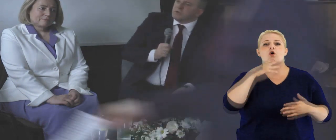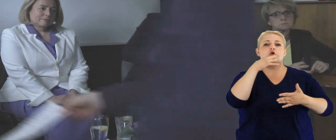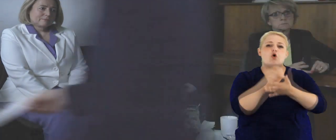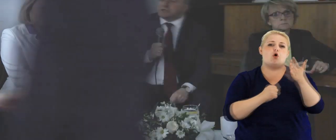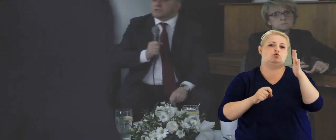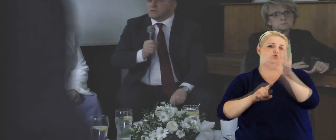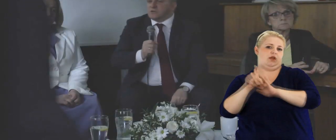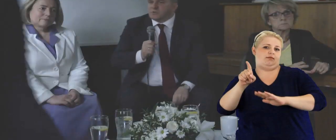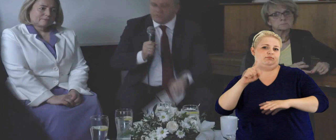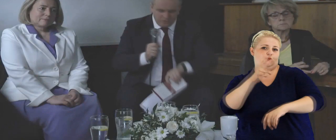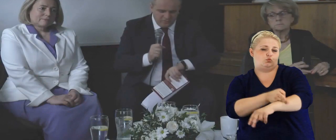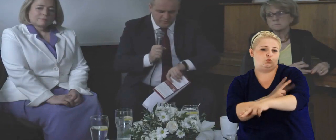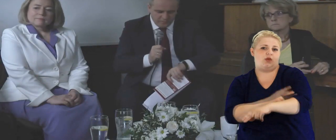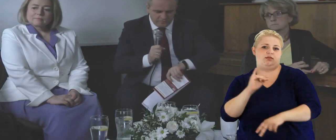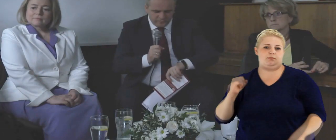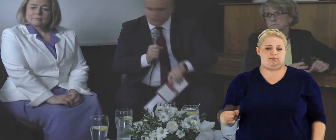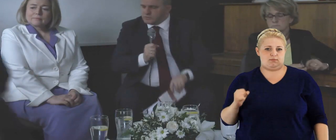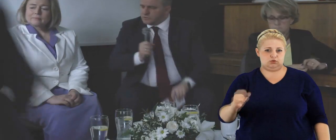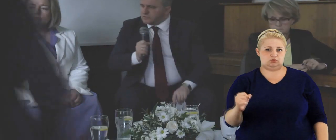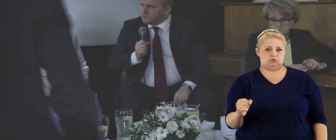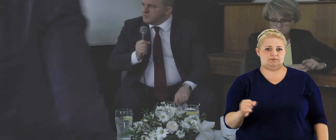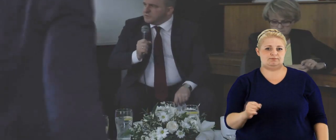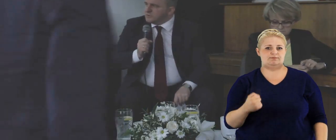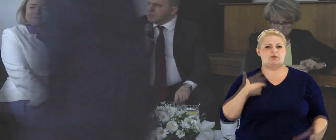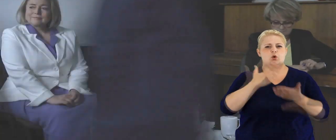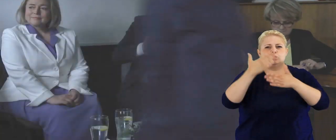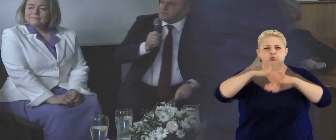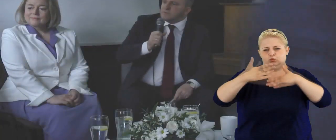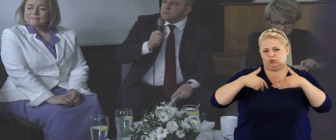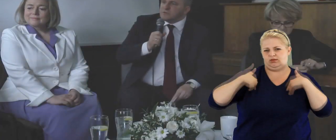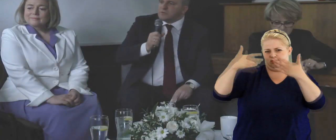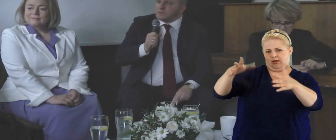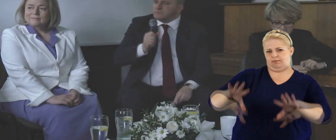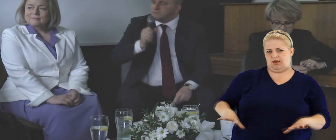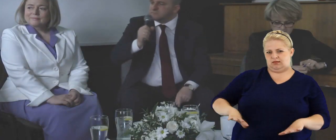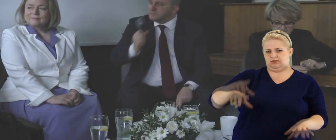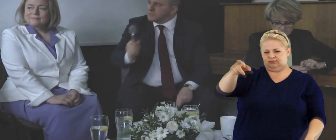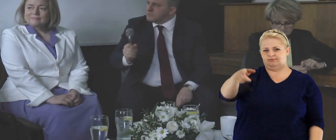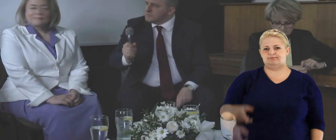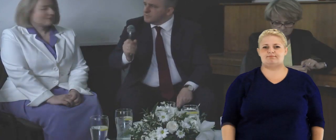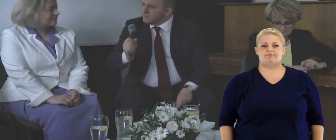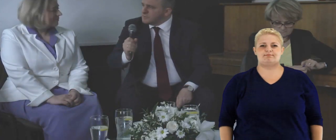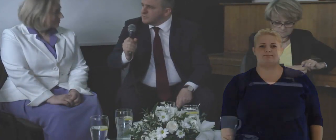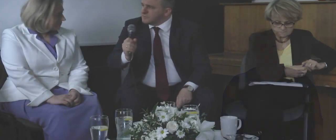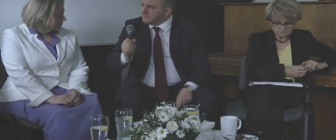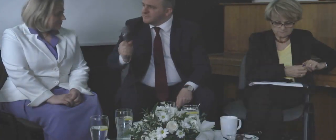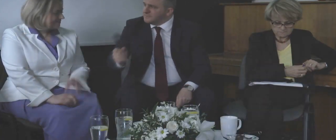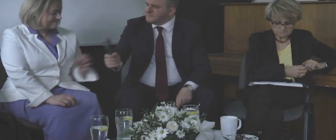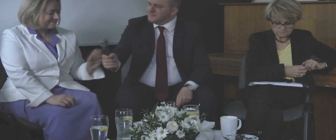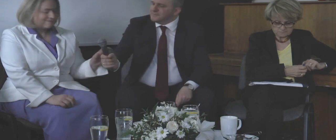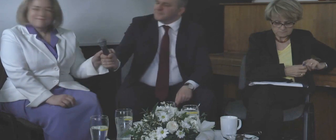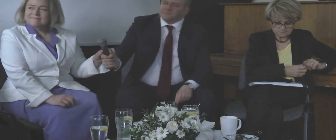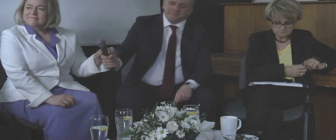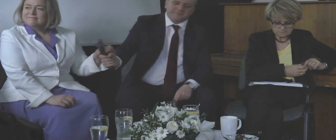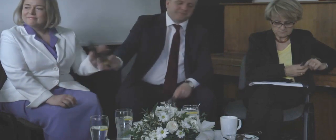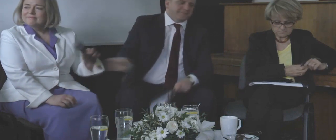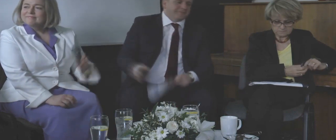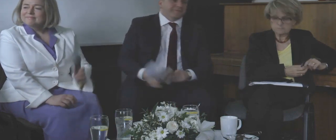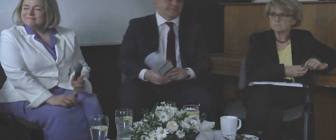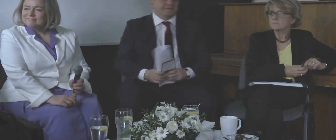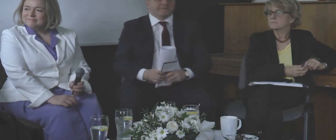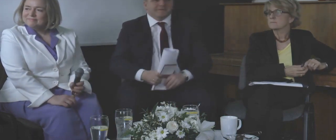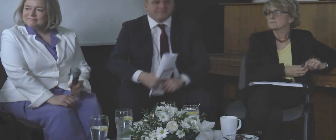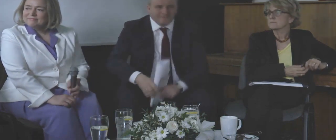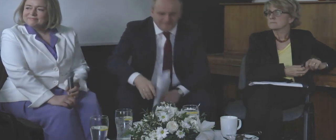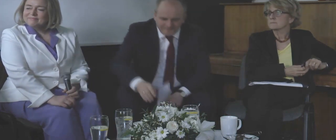czyli po stronie korzyści urzędników i posłów. Już kończę. I oddaję głos pani marszałkini. Proszę bardzo, pani marszałkini. Tak, marszałkini, to